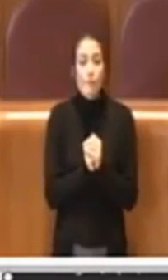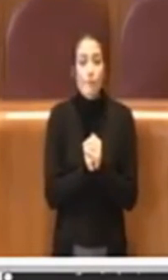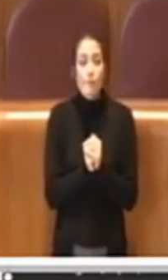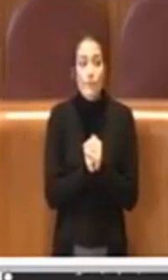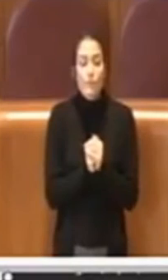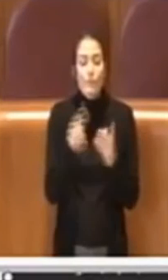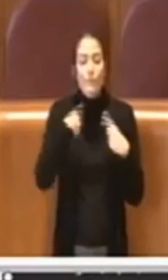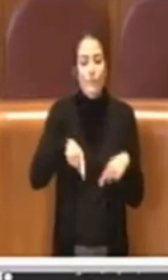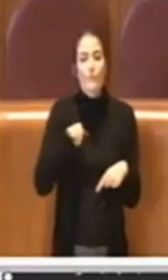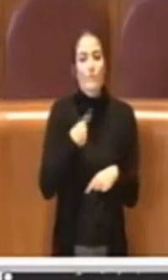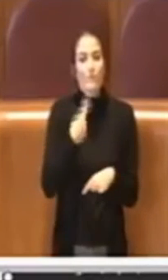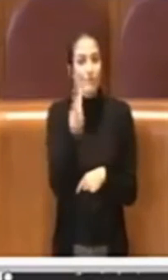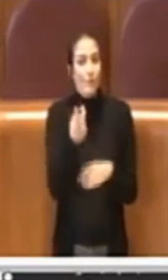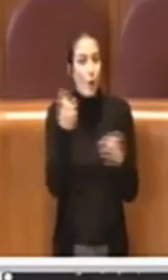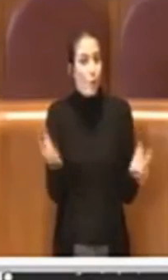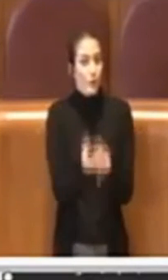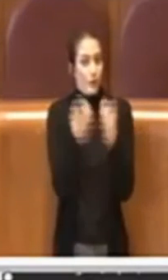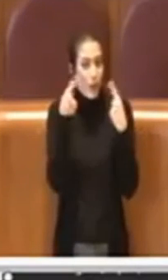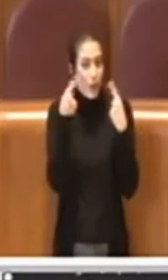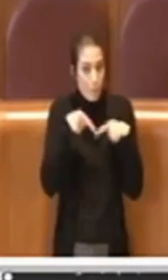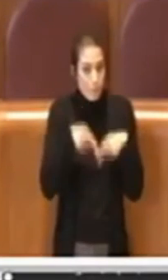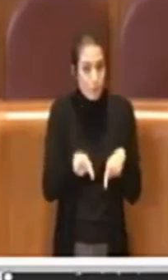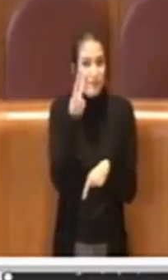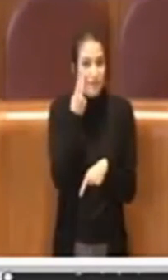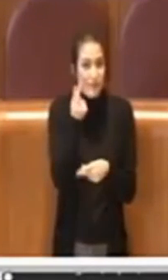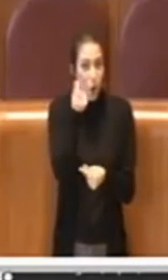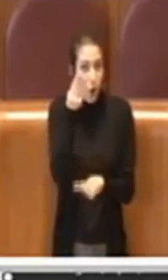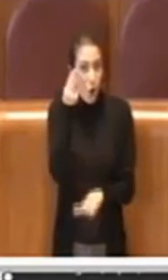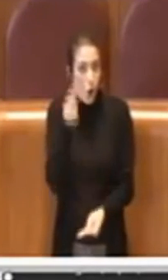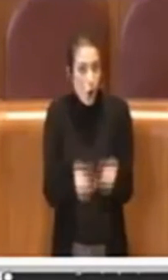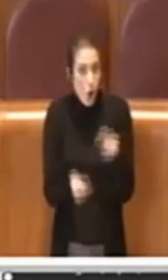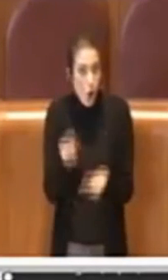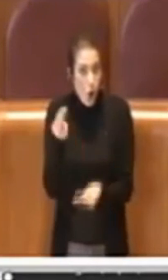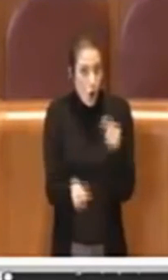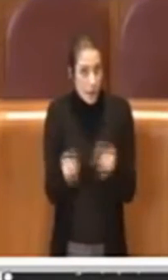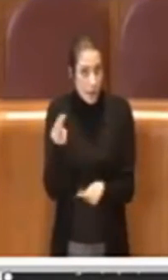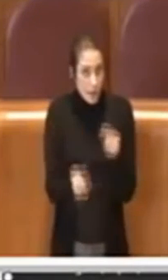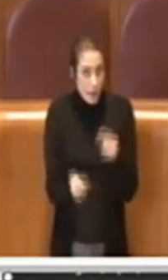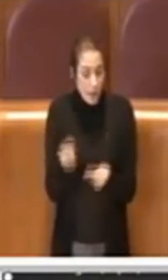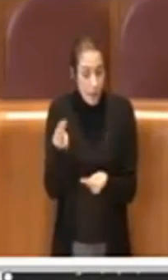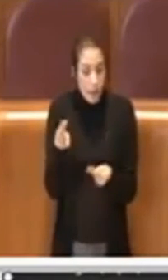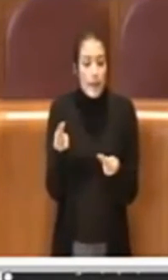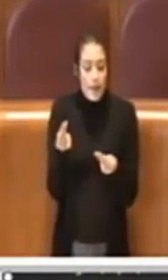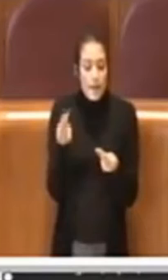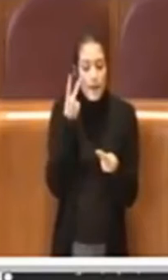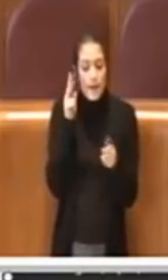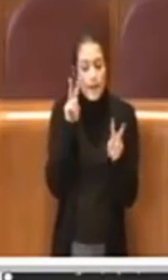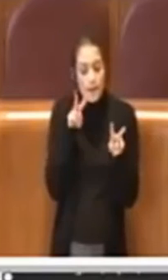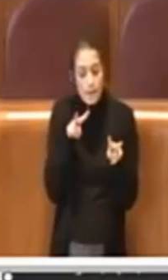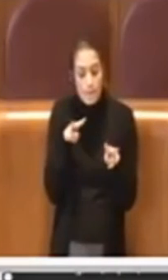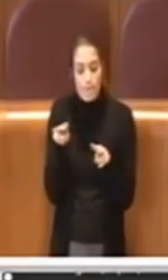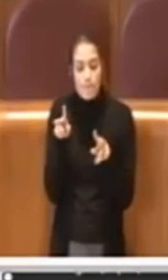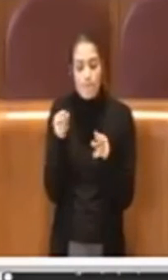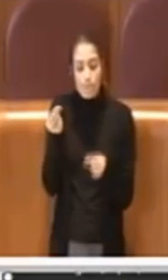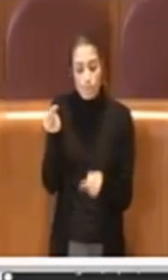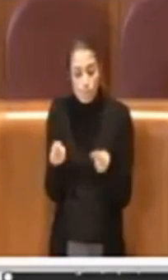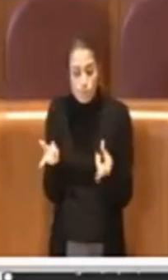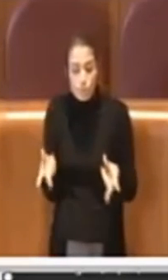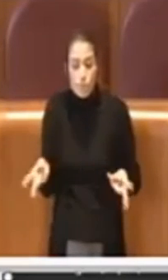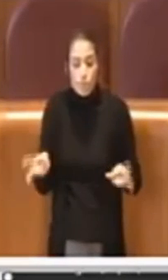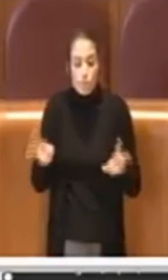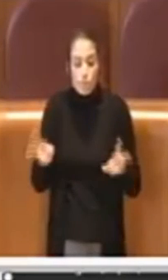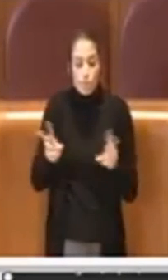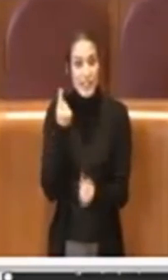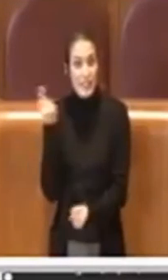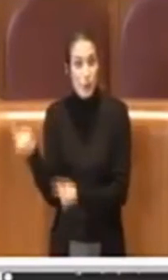opportunità di poter rivedere i conti e rivedendoli e ricalcolando questa